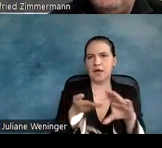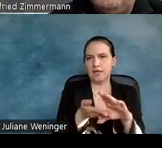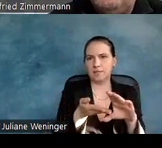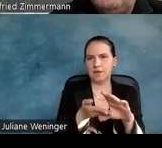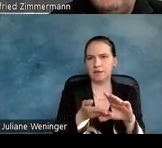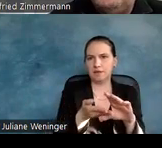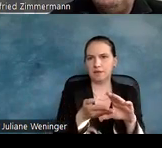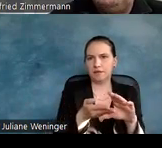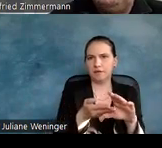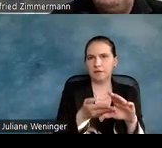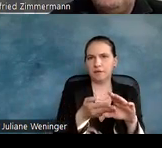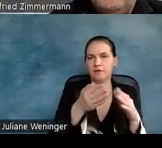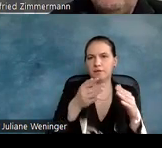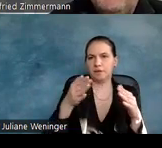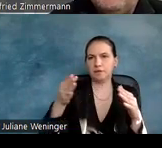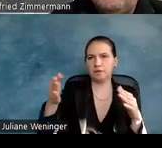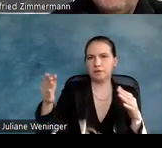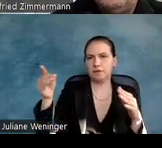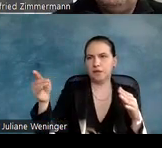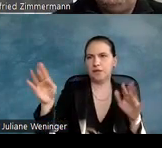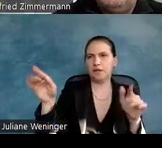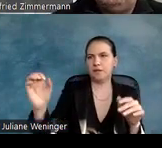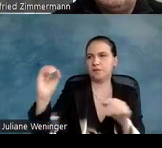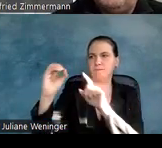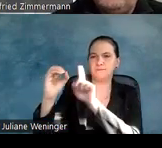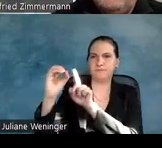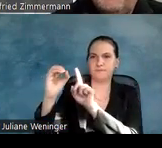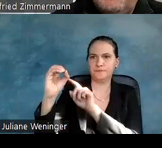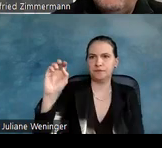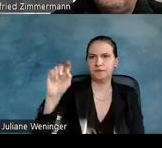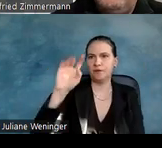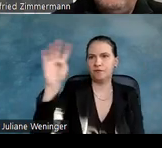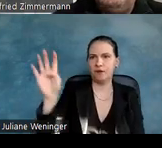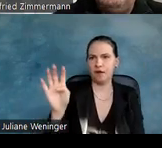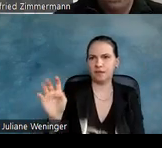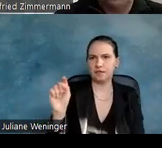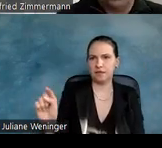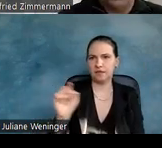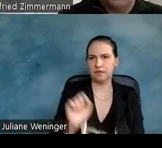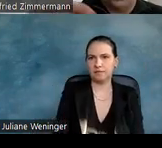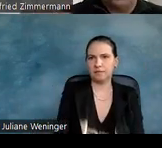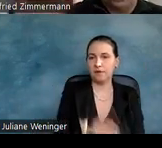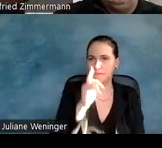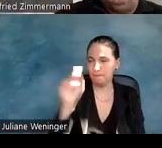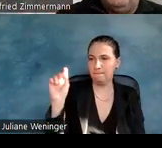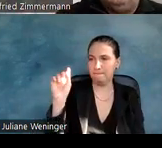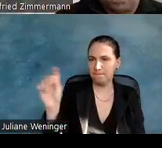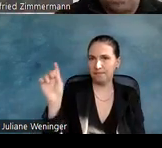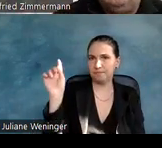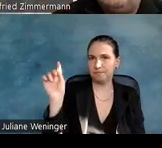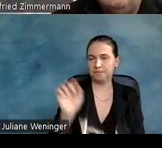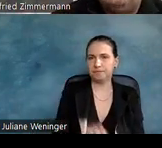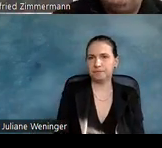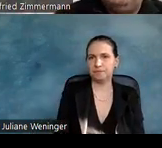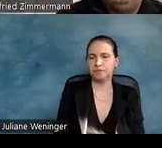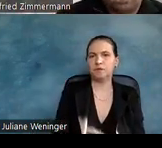Abstand auf der rechten Seite, dann ein Fragezeichen, wenn man auf das Fragezeichen klickt, dann wird man auf einer